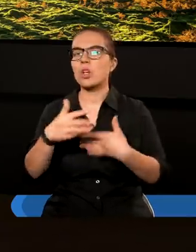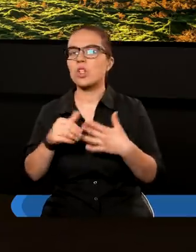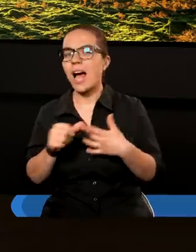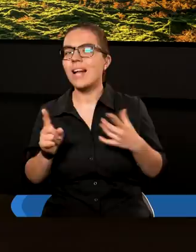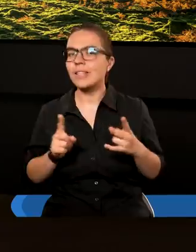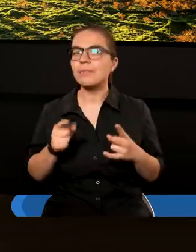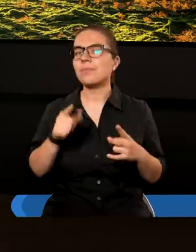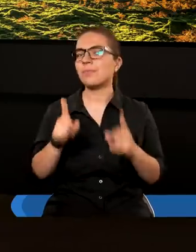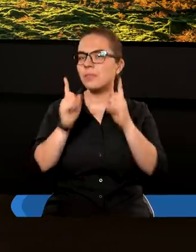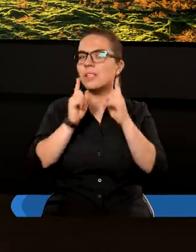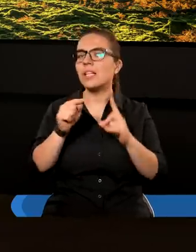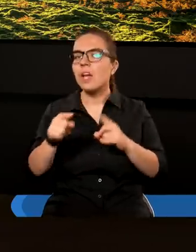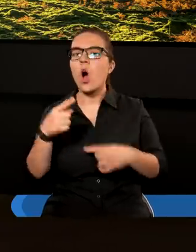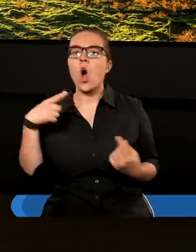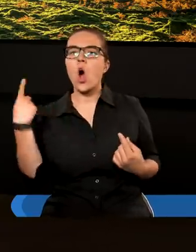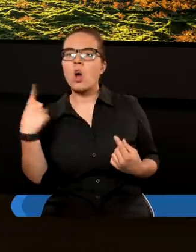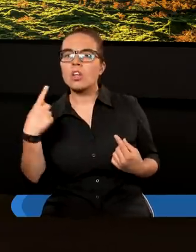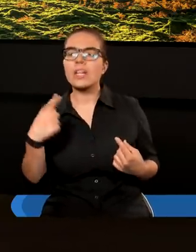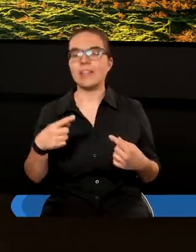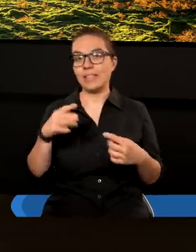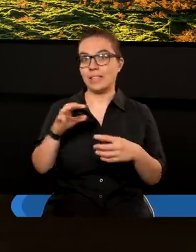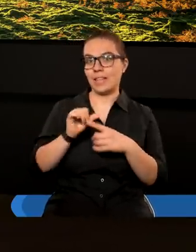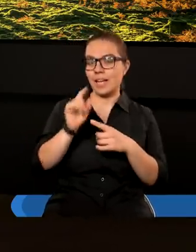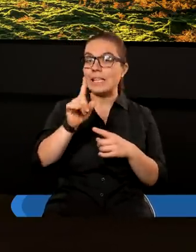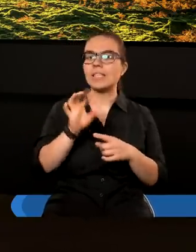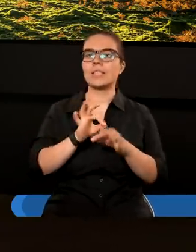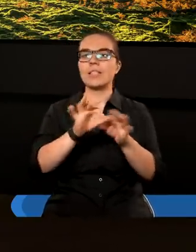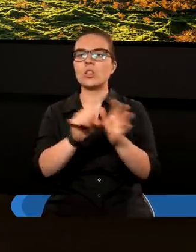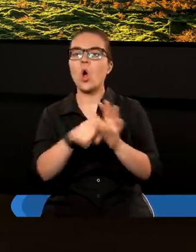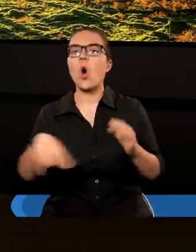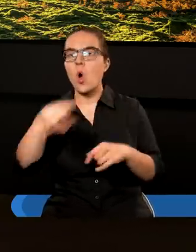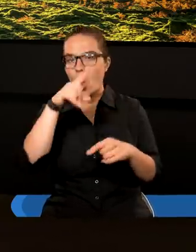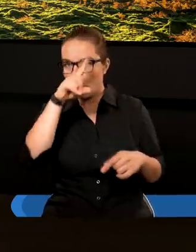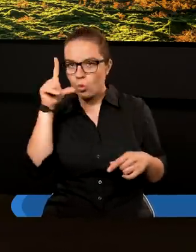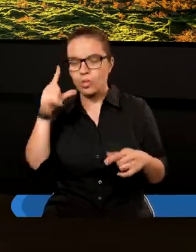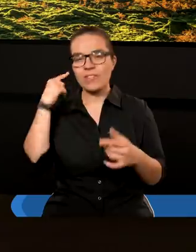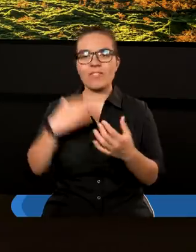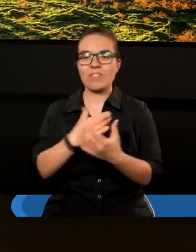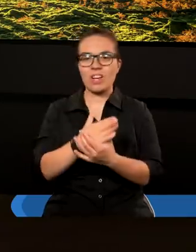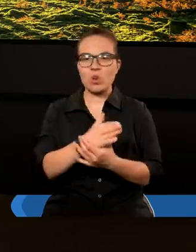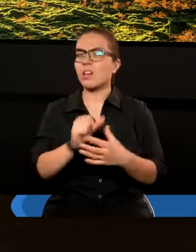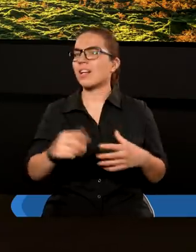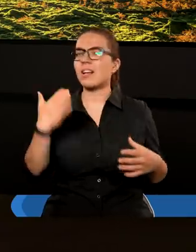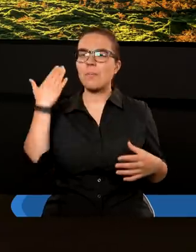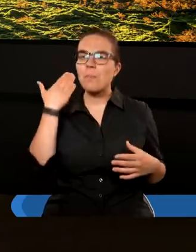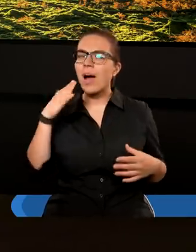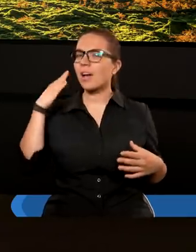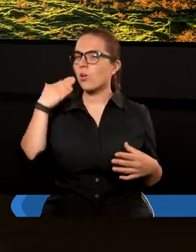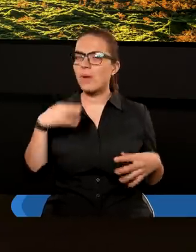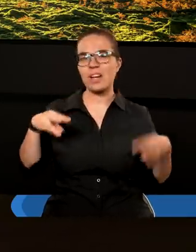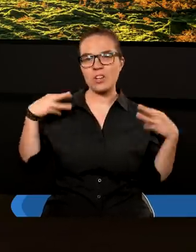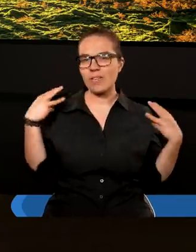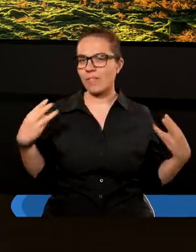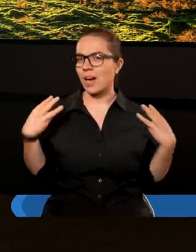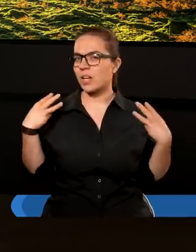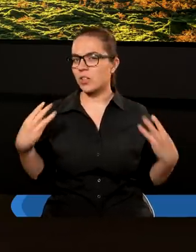naprawdę to ostrzeżenie kierowane do wierzących jest bardzo istotne. Mówi o tym, że powstanie wielu